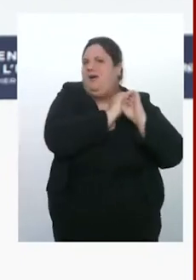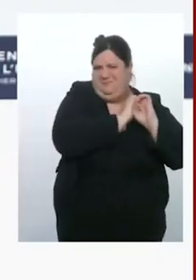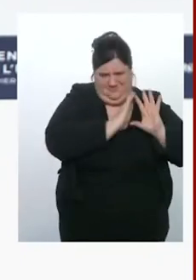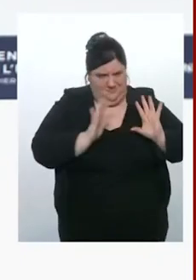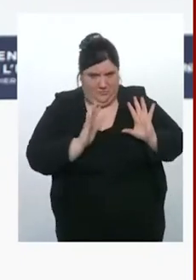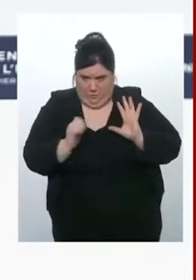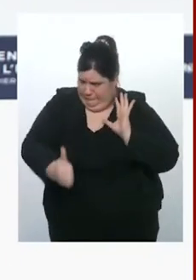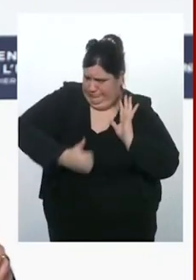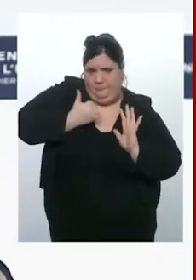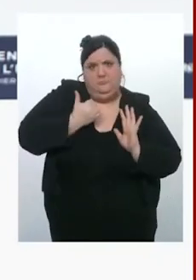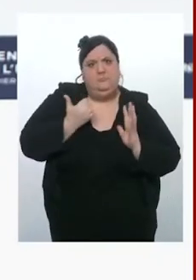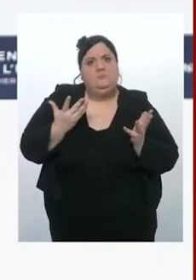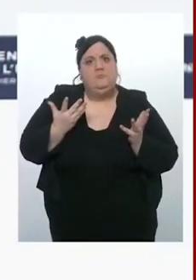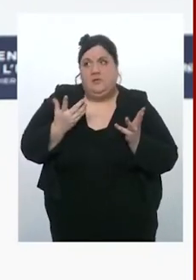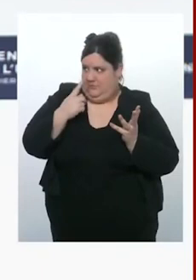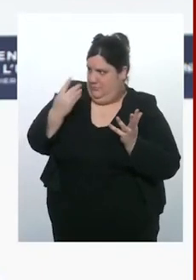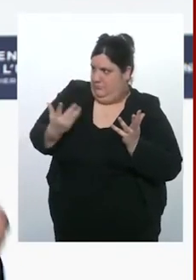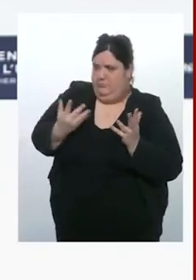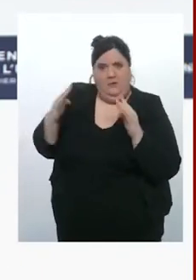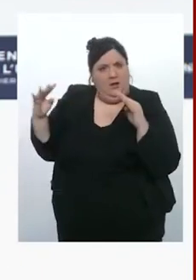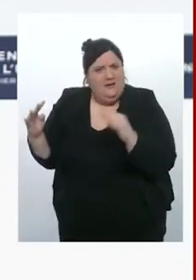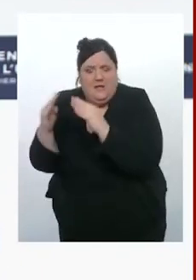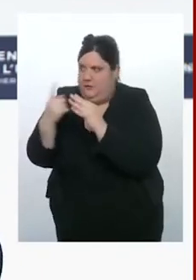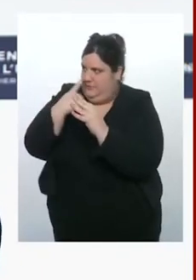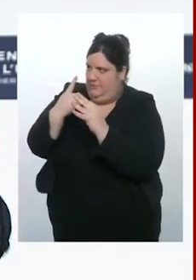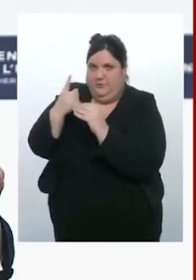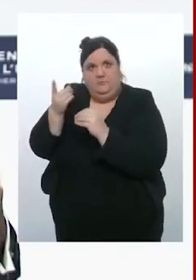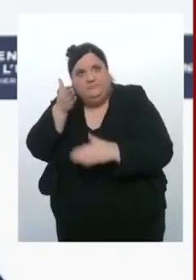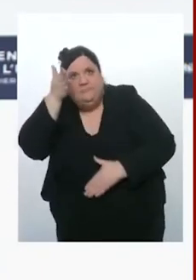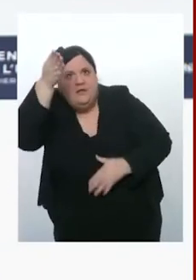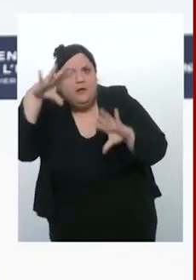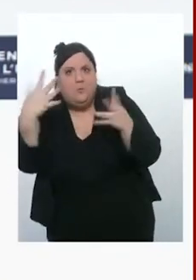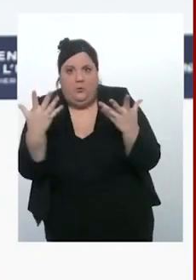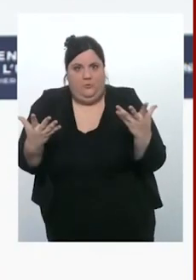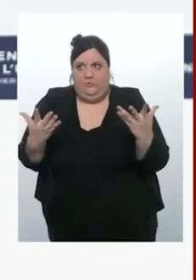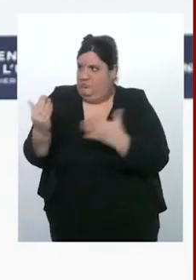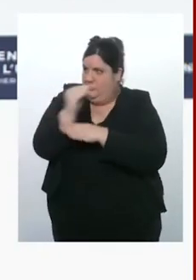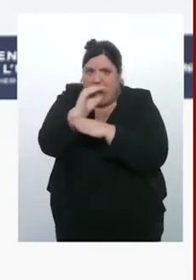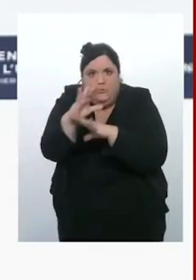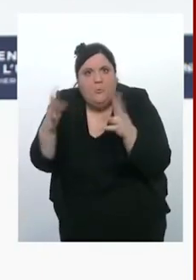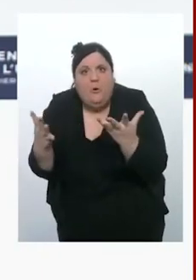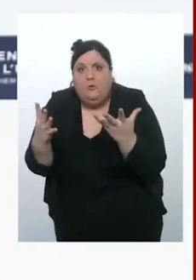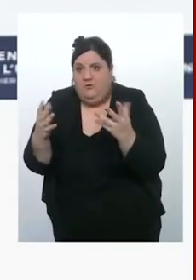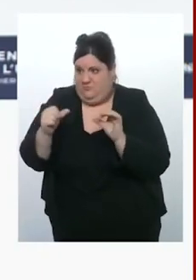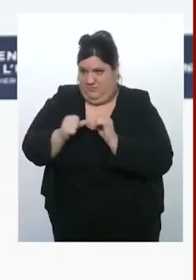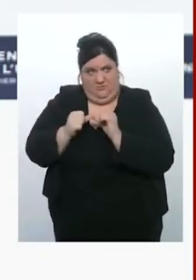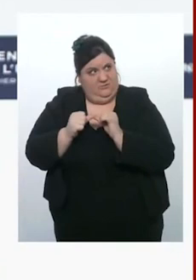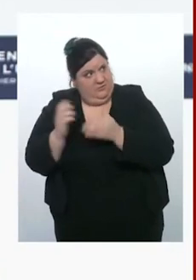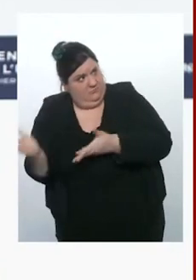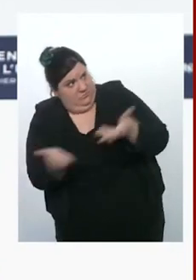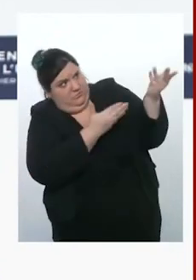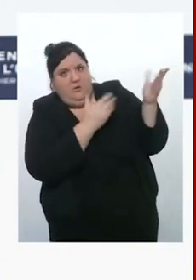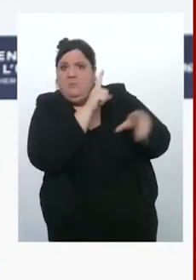joue là notre sécurité comme Européens, est-ce que nous devons déléguer notre avenir à l'électeur américain ? Ma réponse est